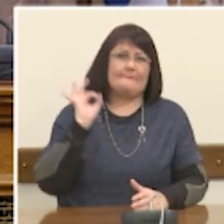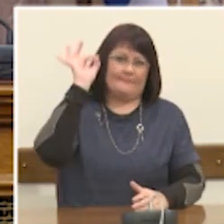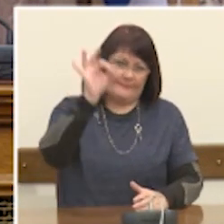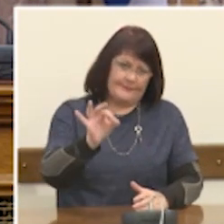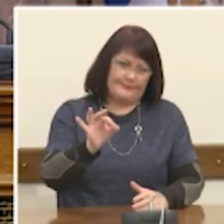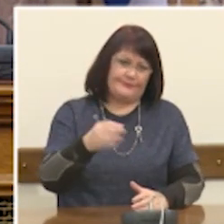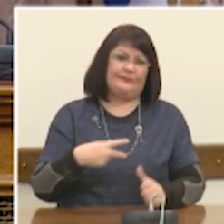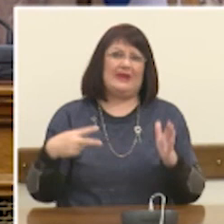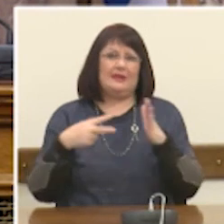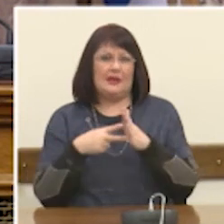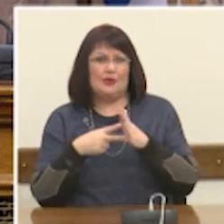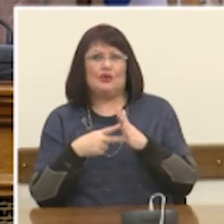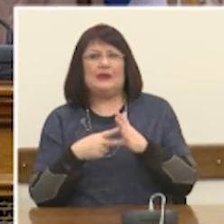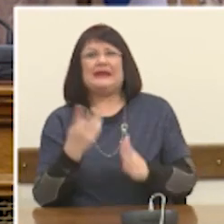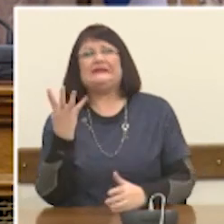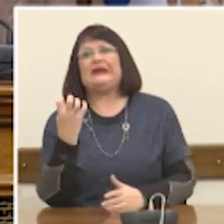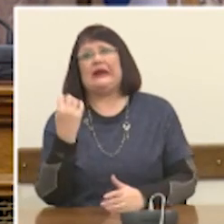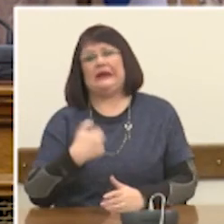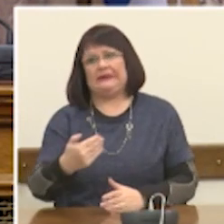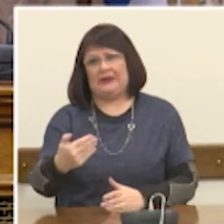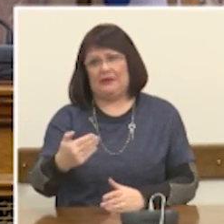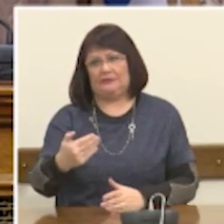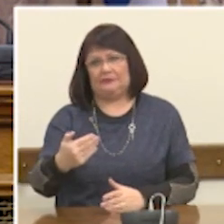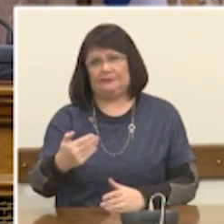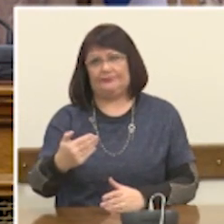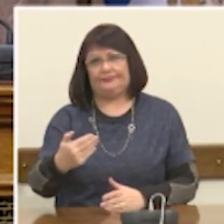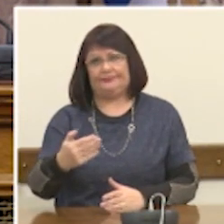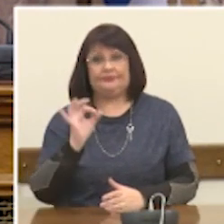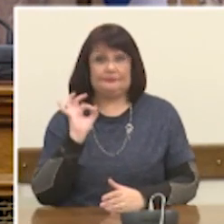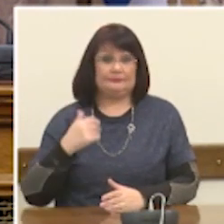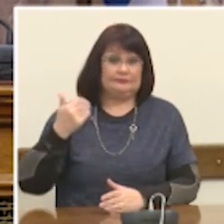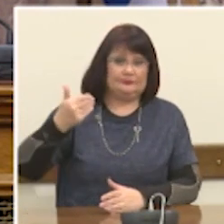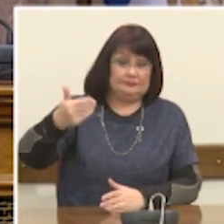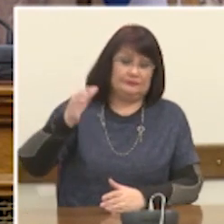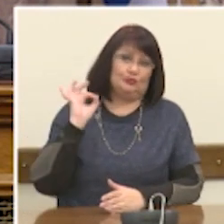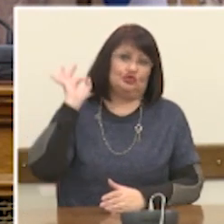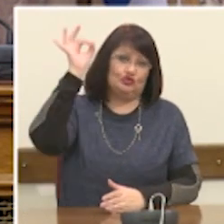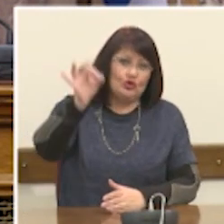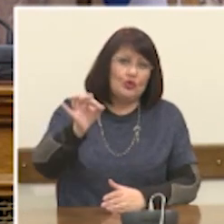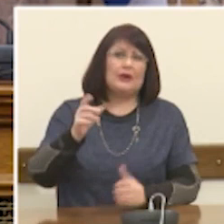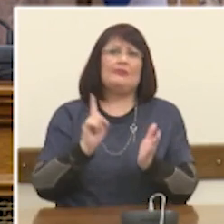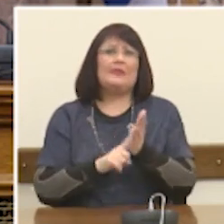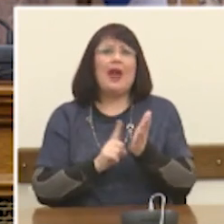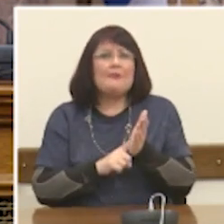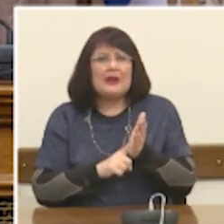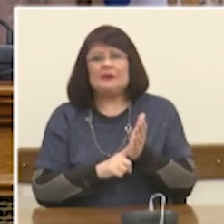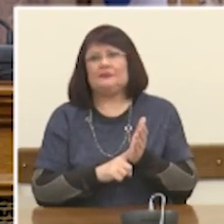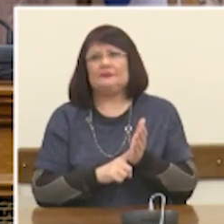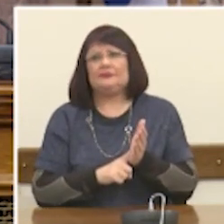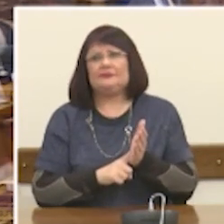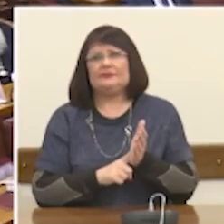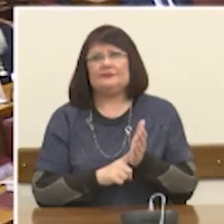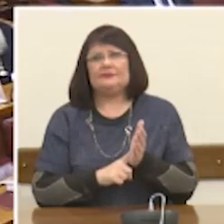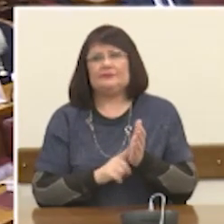2040. Και οι φιλόδοξοι στόχοι που πρέπει να θέσουμε σχετικά με την συμμετοχή της